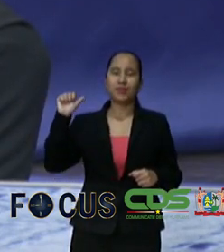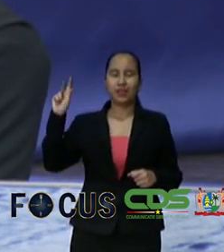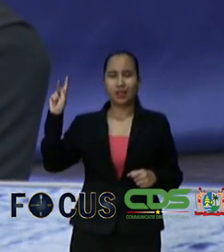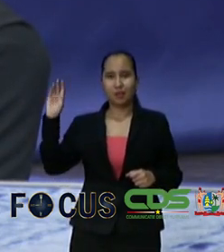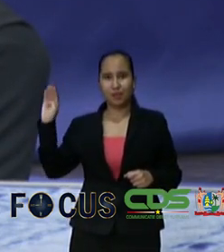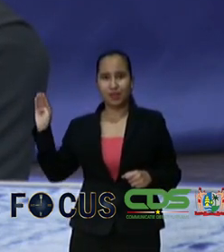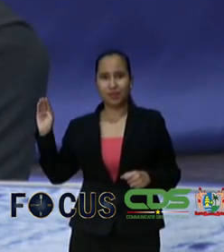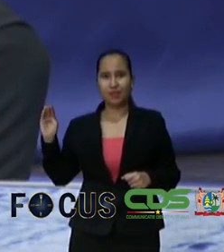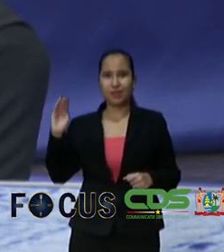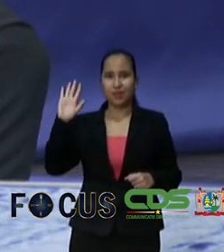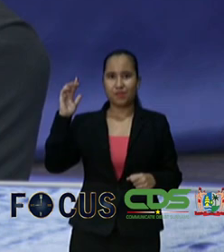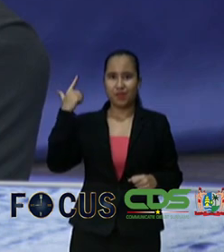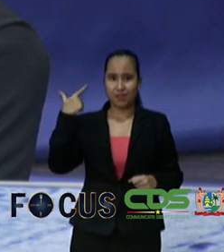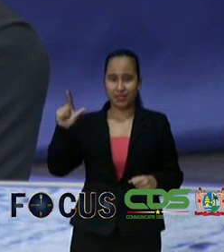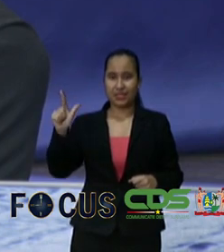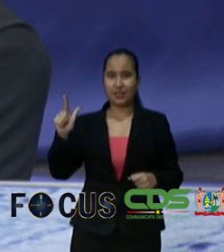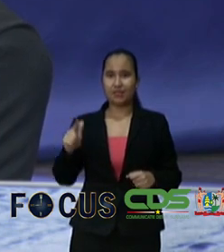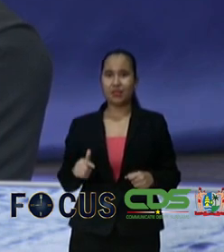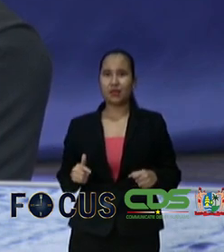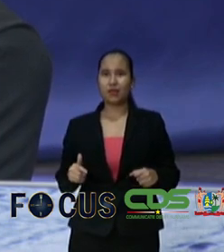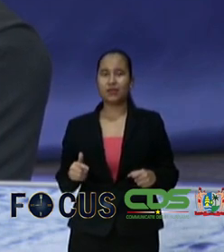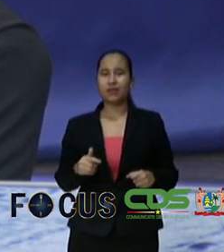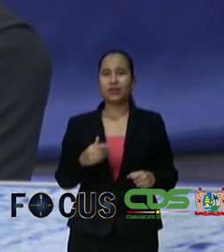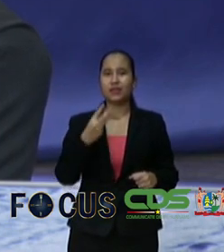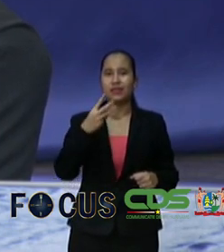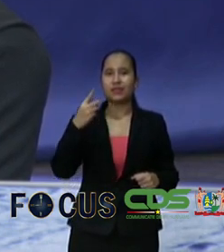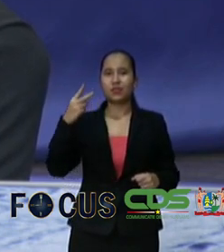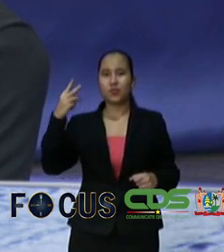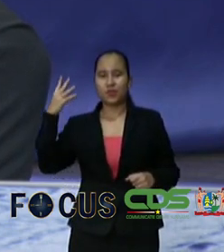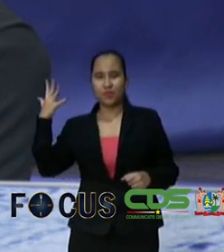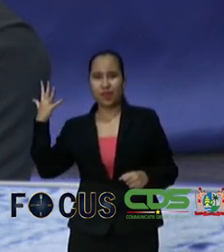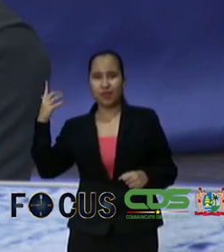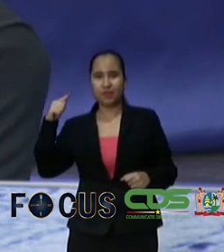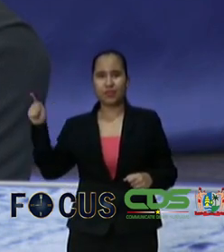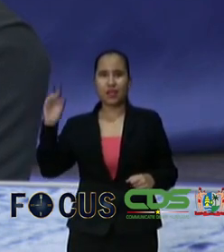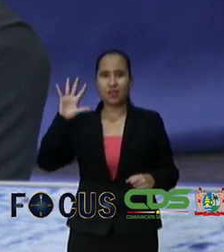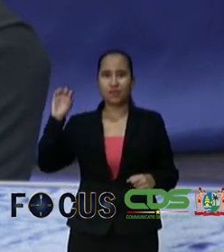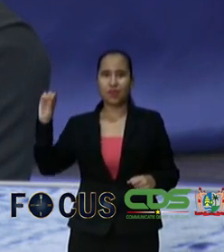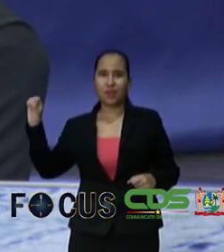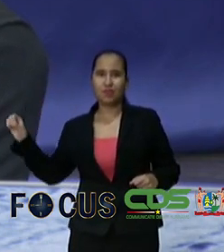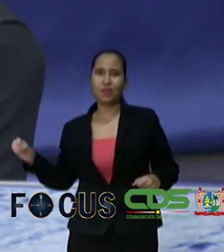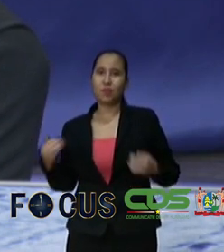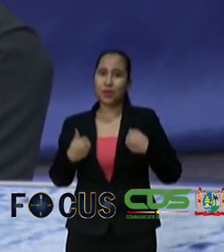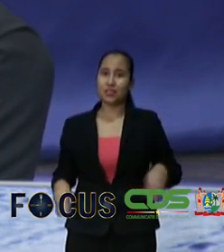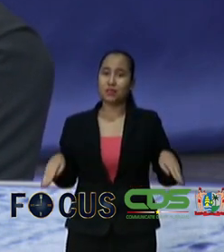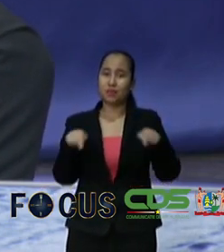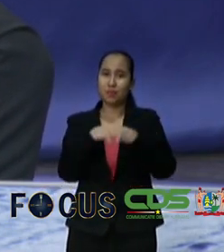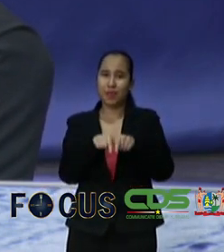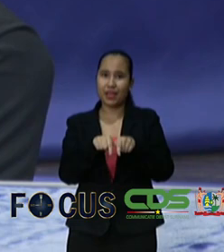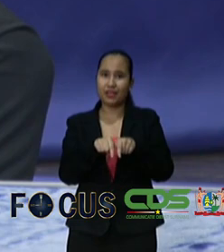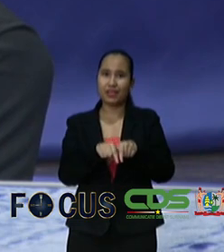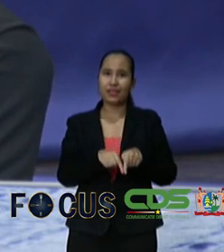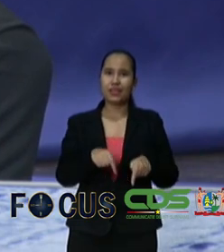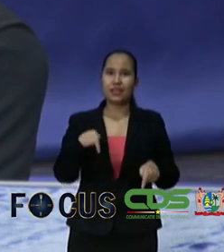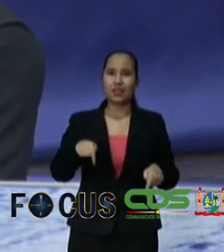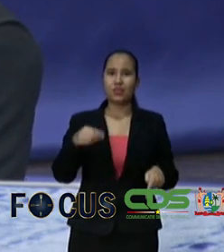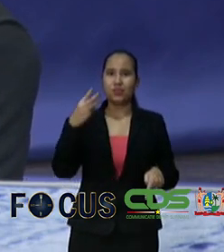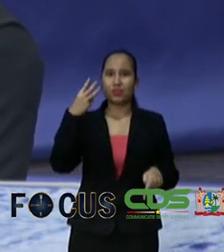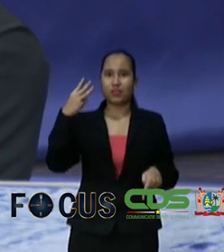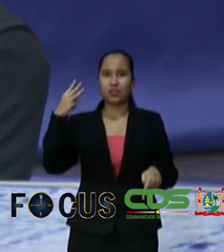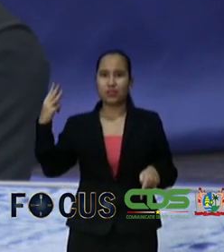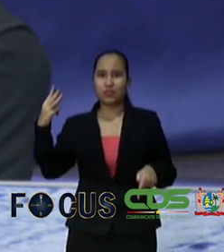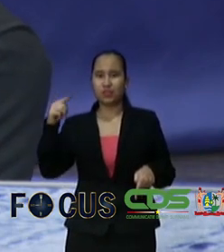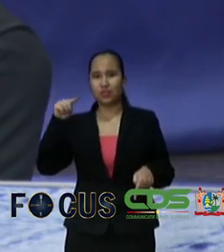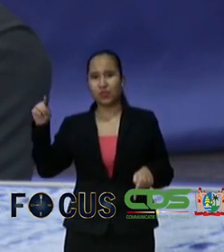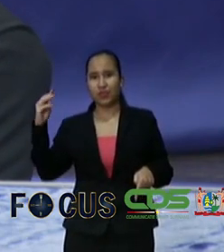mensen met een beperking van 325 naar 500 en zwakke huishoudens welke maar per maand voor 33 SRD tot